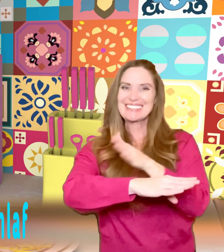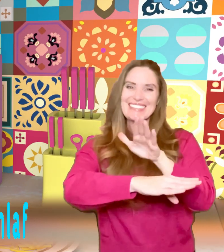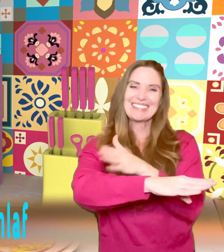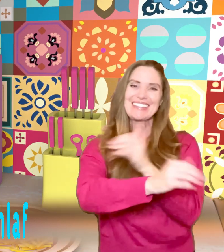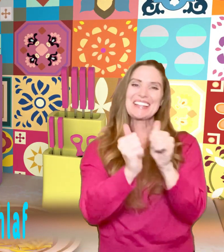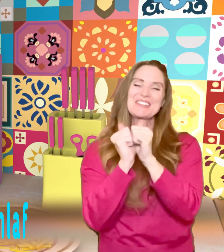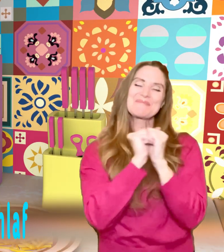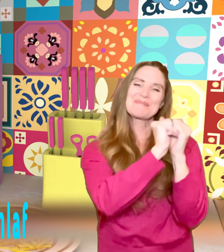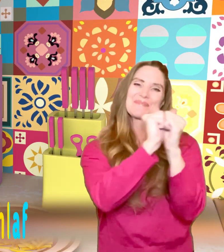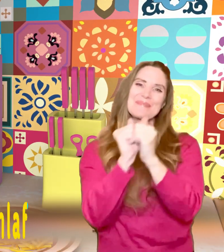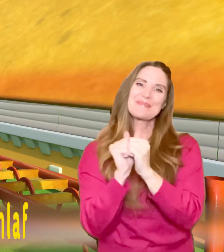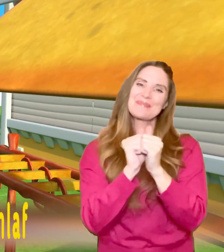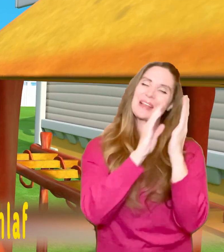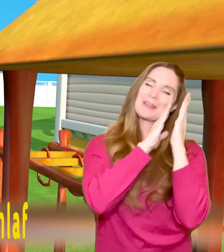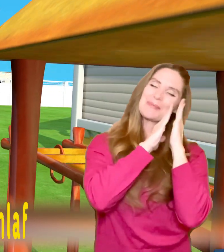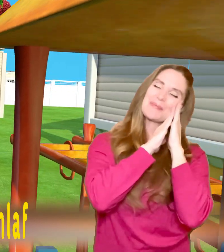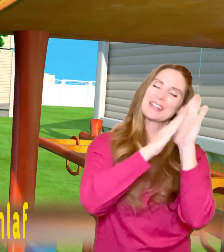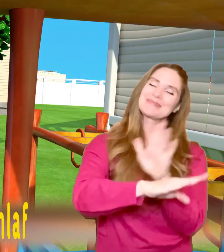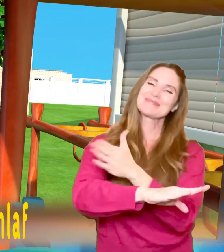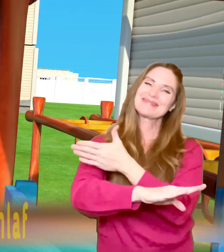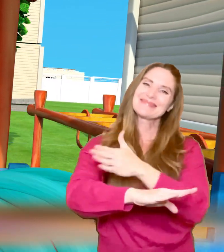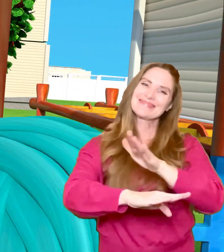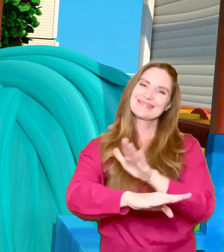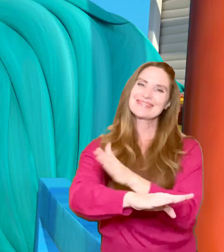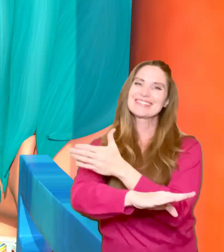gegenseitig in den Schlaf.